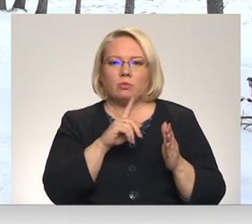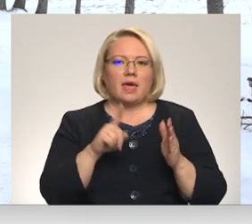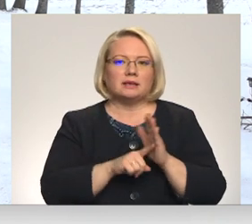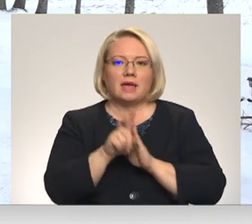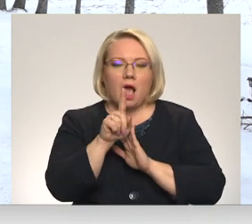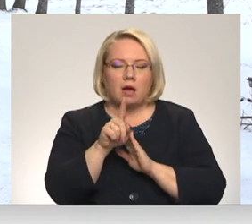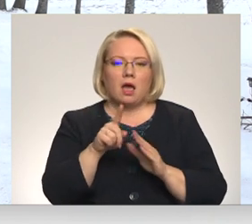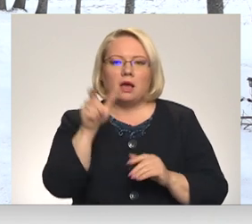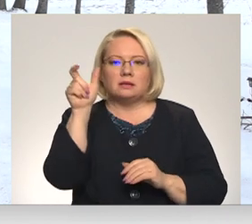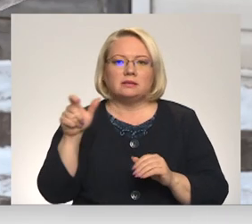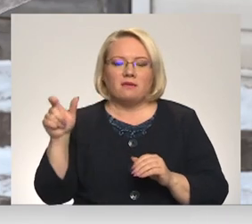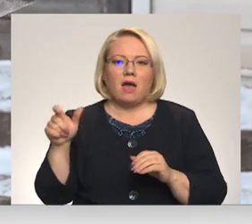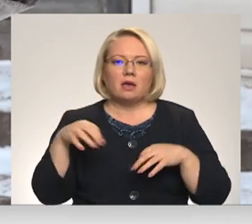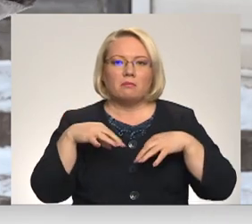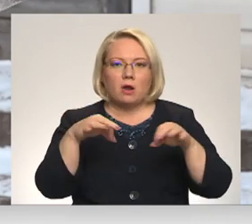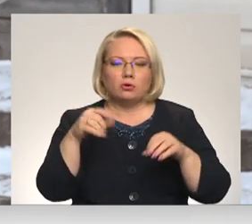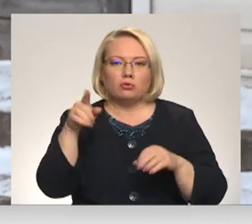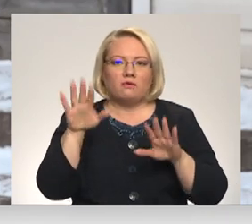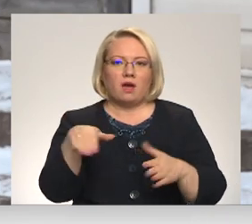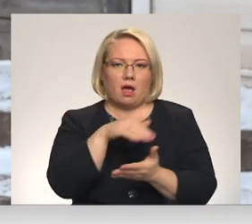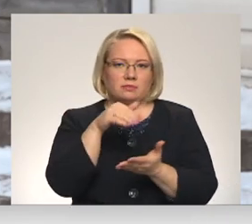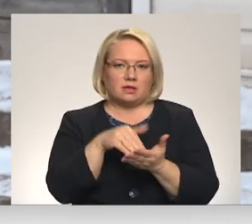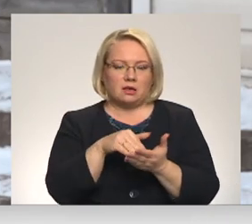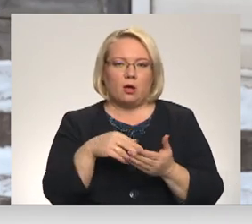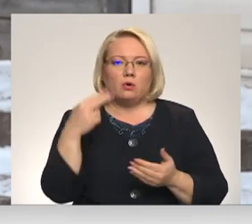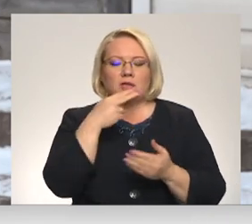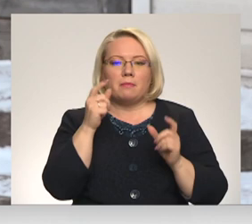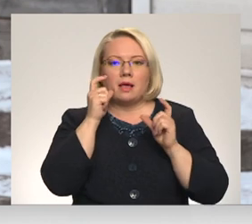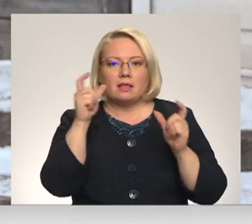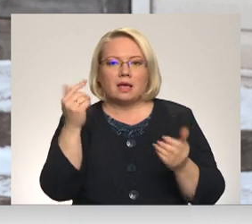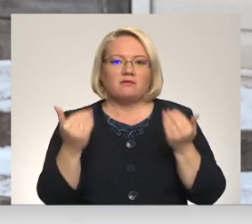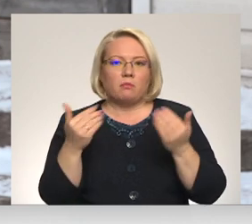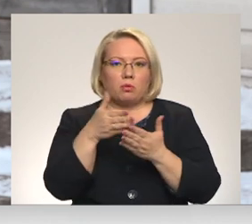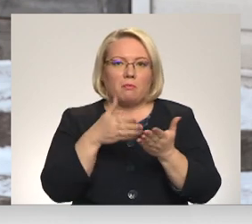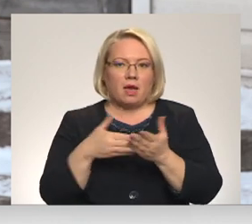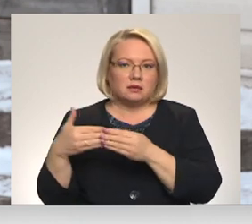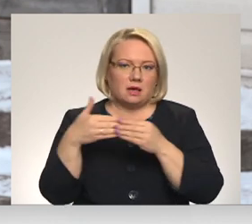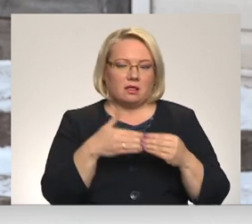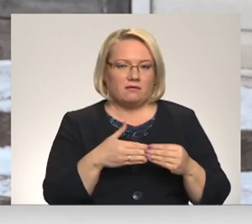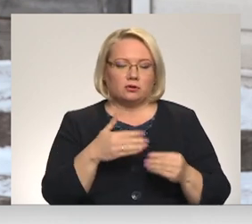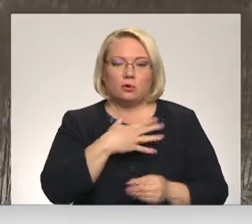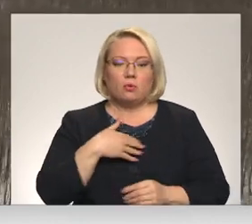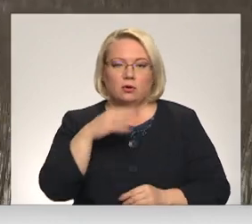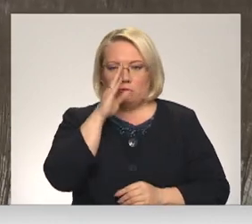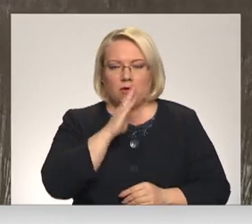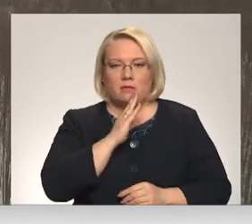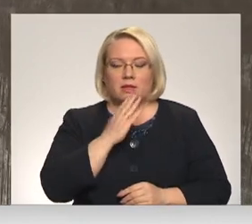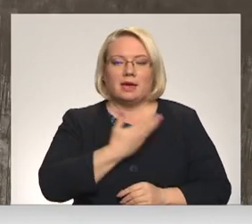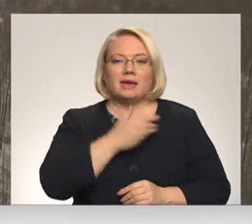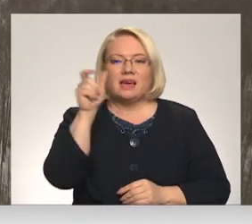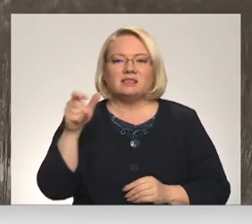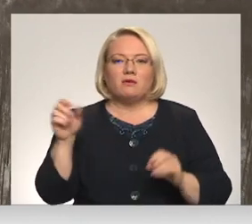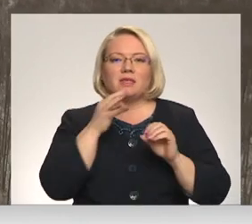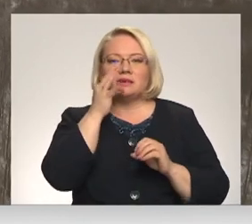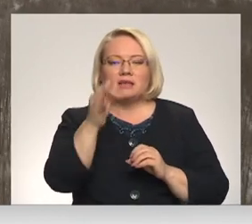Cilvēki brauc, tur viņi var apstāties un kliet mani saimniec, varbūt maizi atvest jums. Tas ir ļoti nopietni. Iedzīvotājs